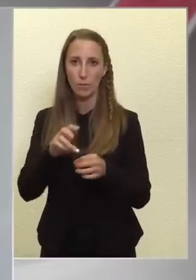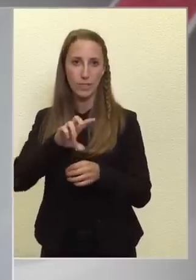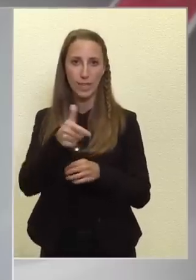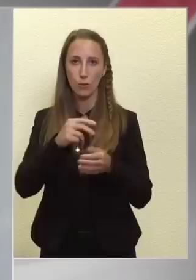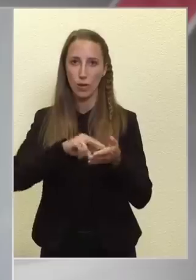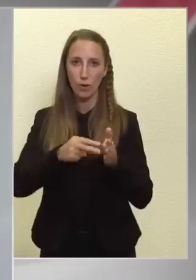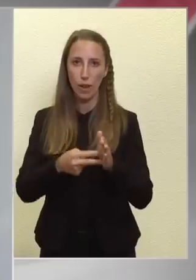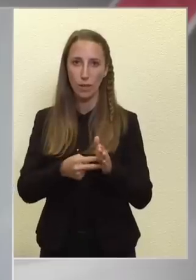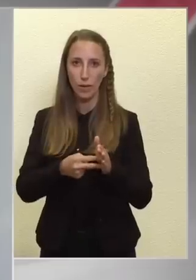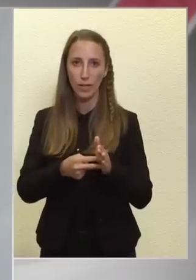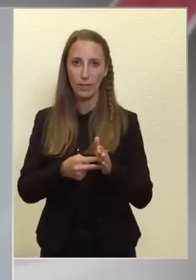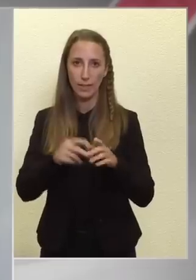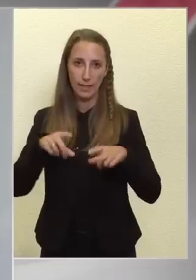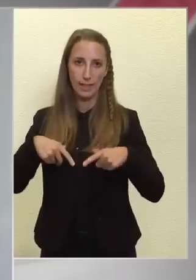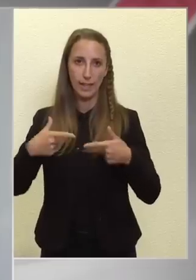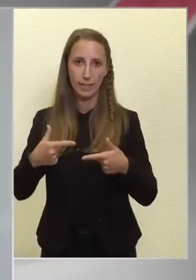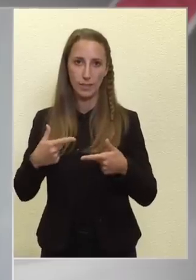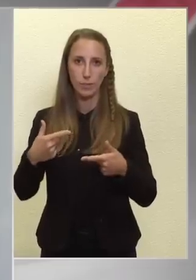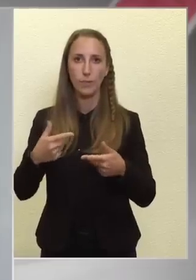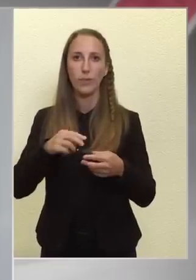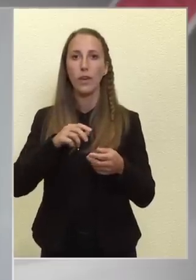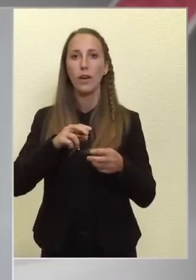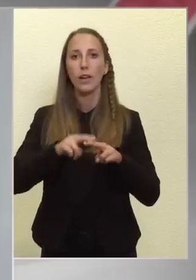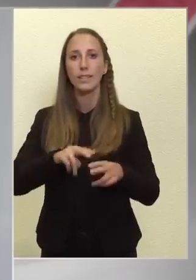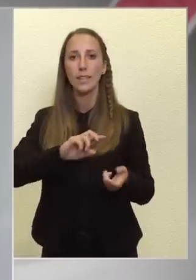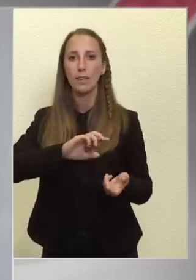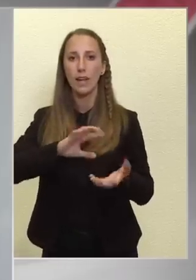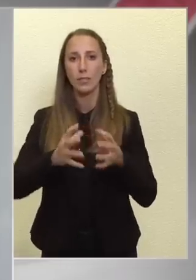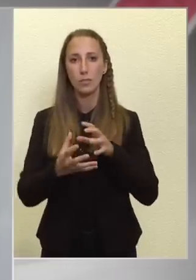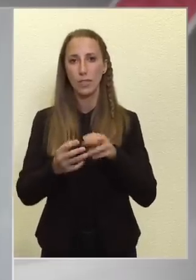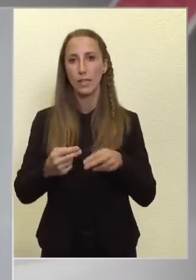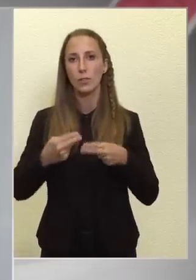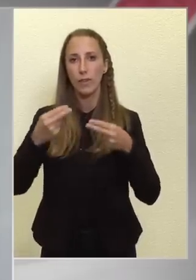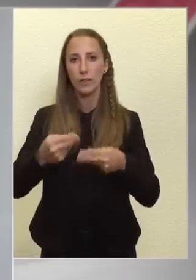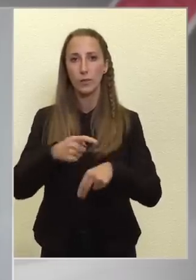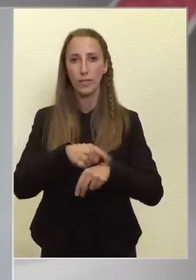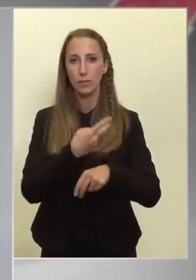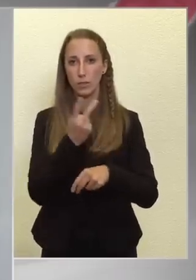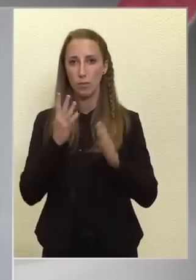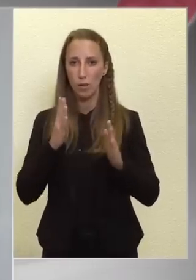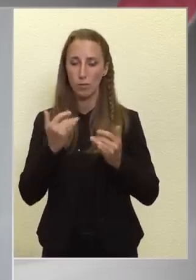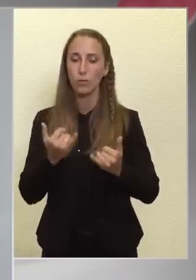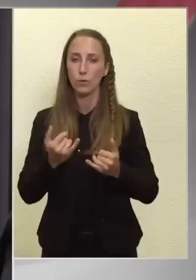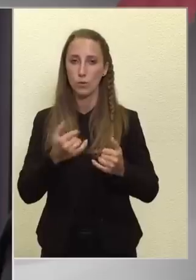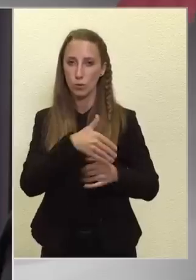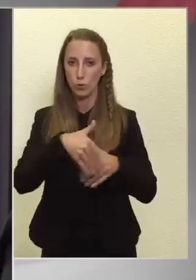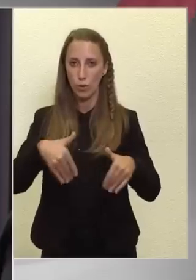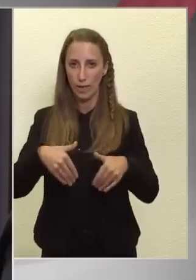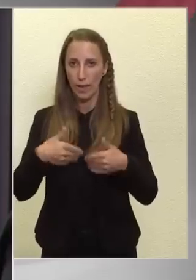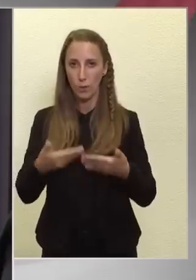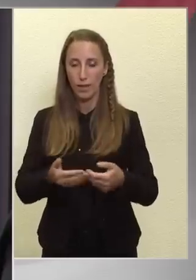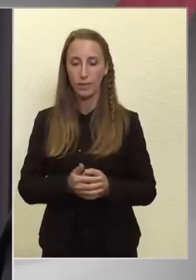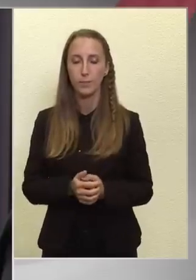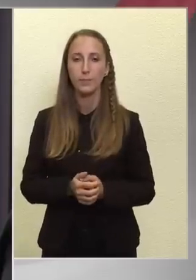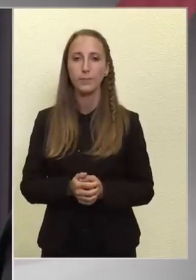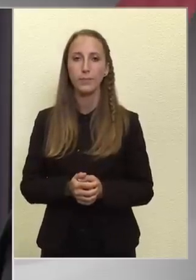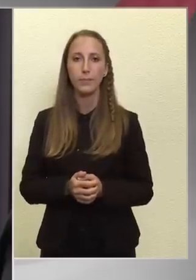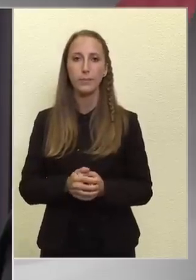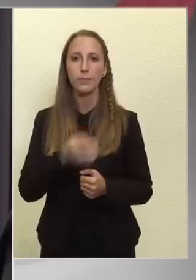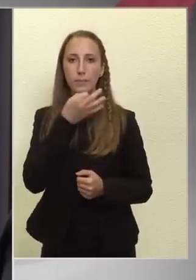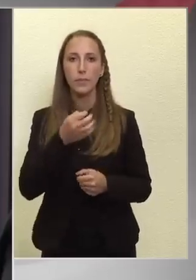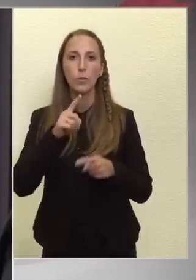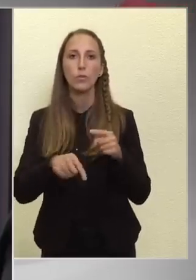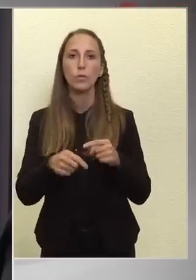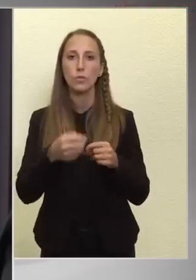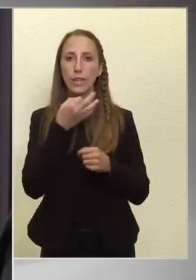első kerületben élt a rendszerváltatást követő időszakban, arra most itt is sor kerülhet. Utolsó kérdésem nagyon